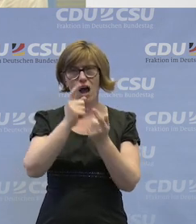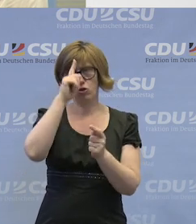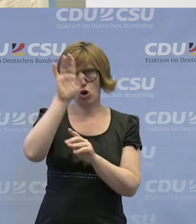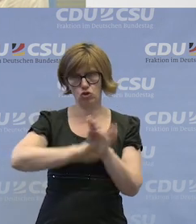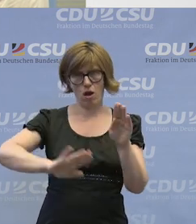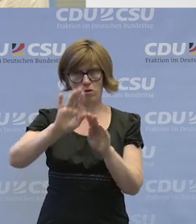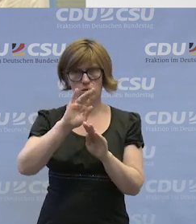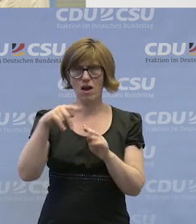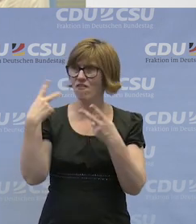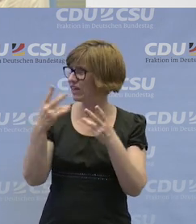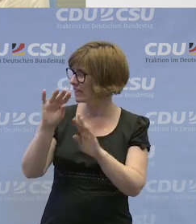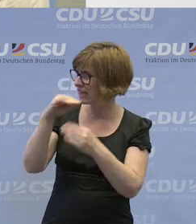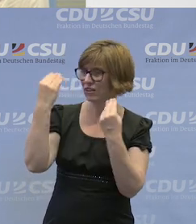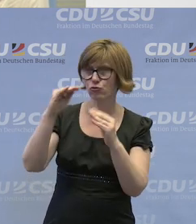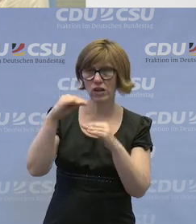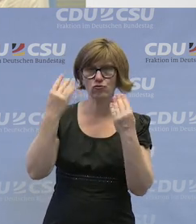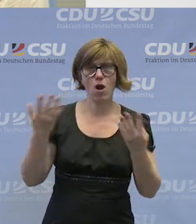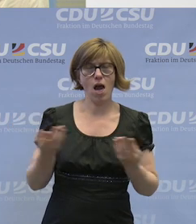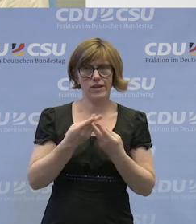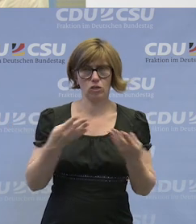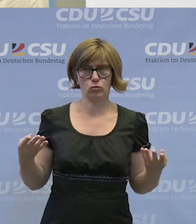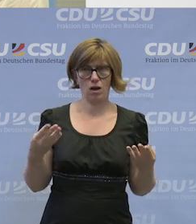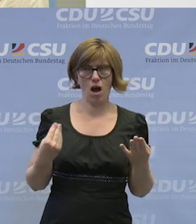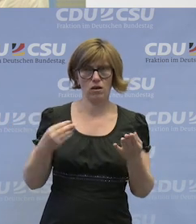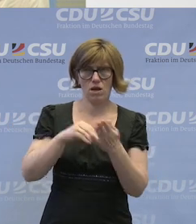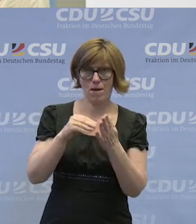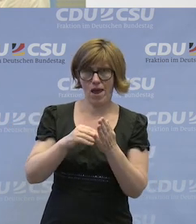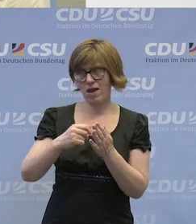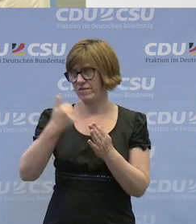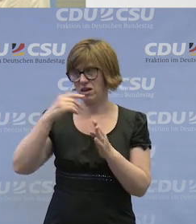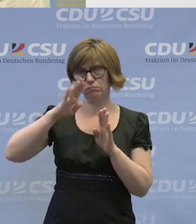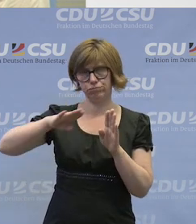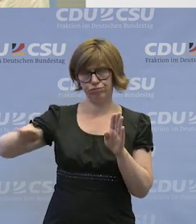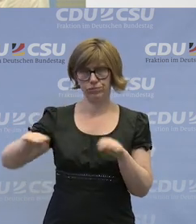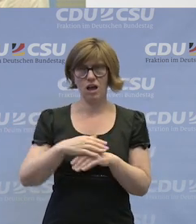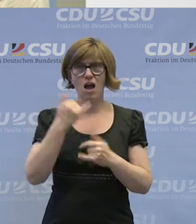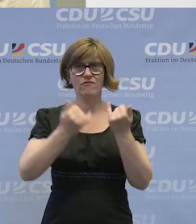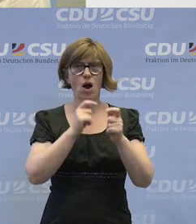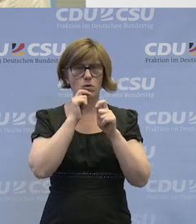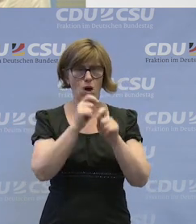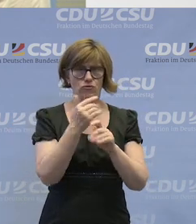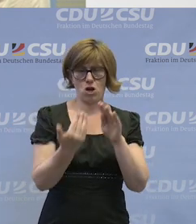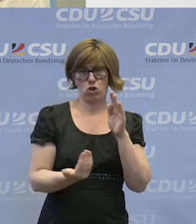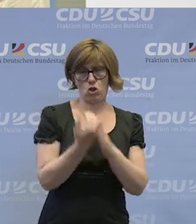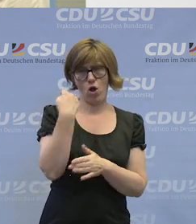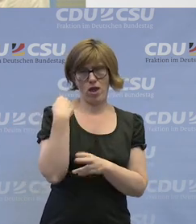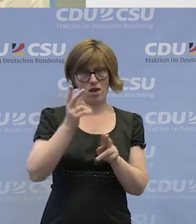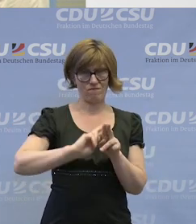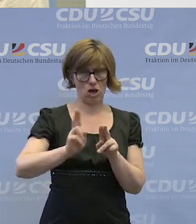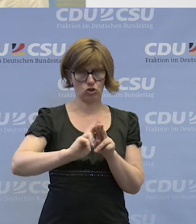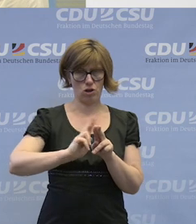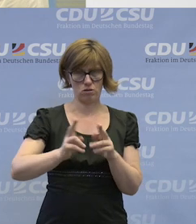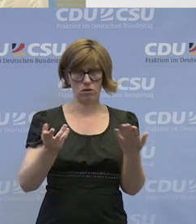die die wichtigsten Informationen in leichter Sprache zusammengestellt haben. Frauenbeauftragte sind ganz neu in den Werkstätten.